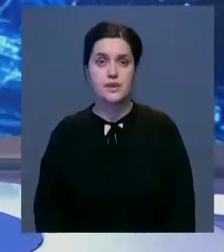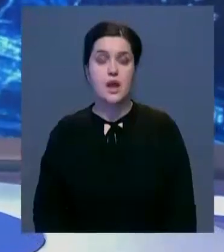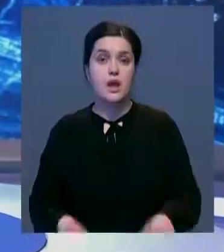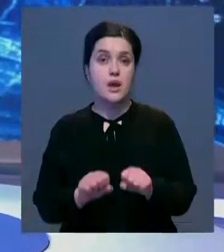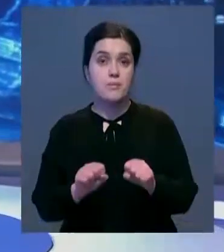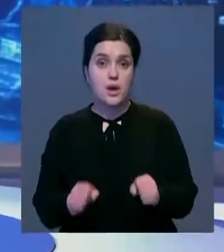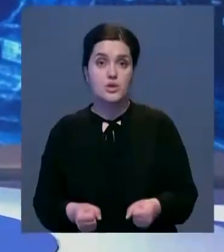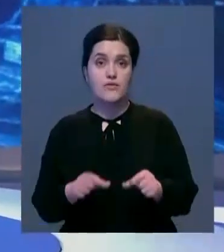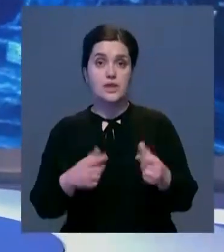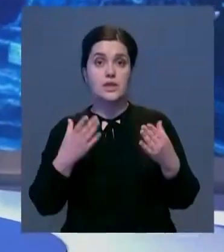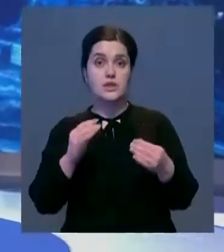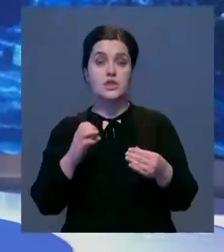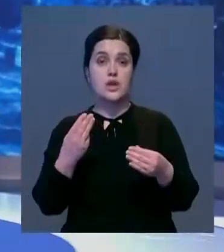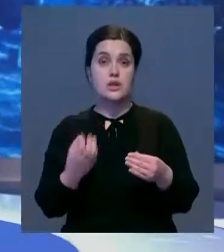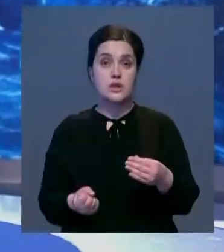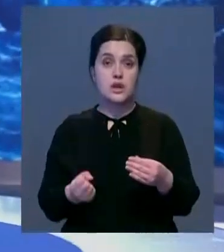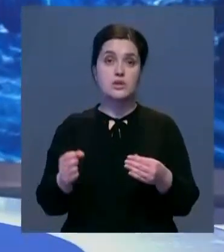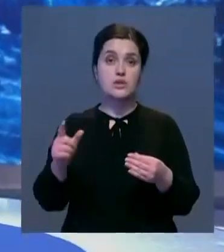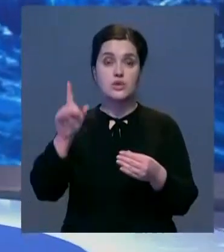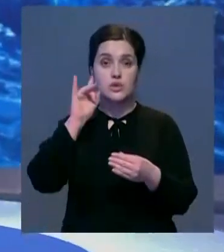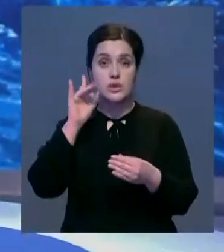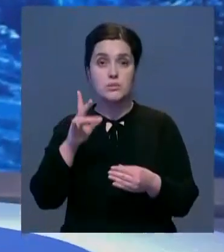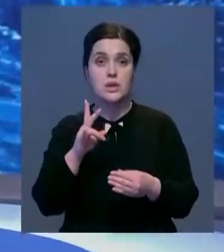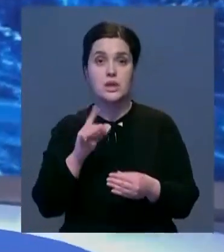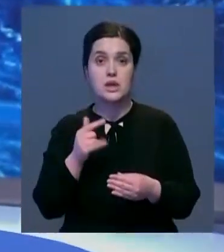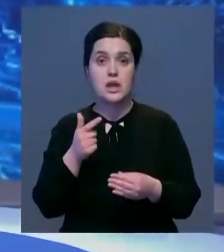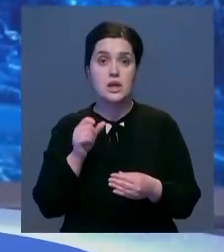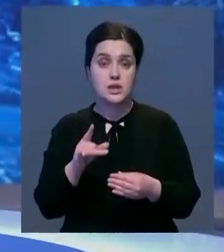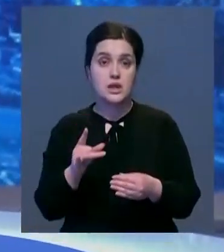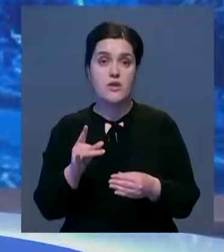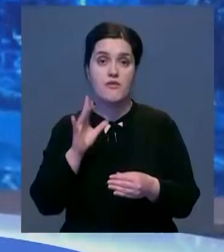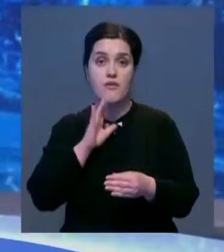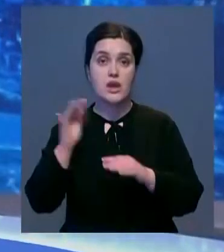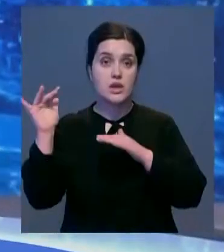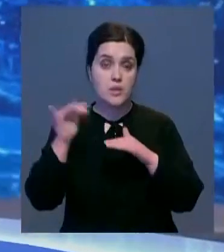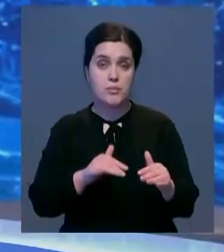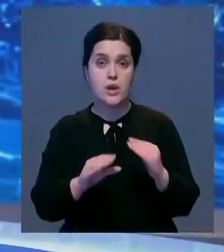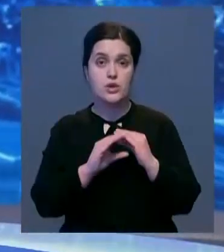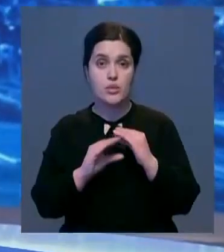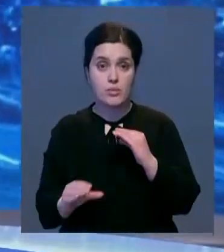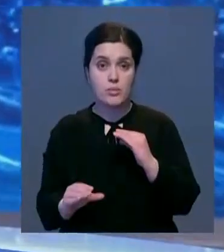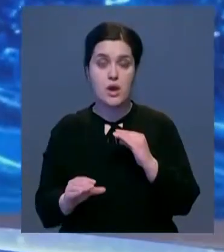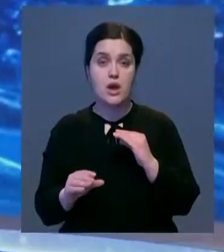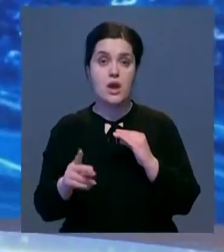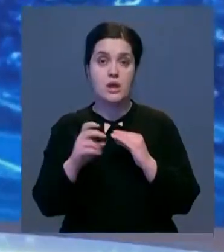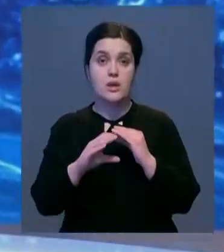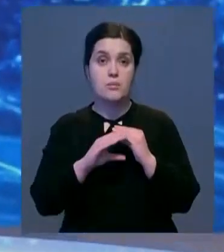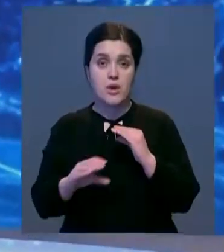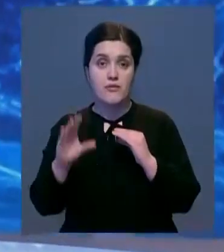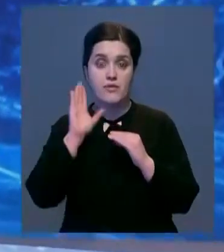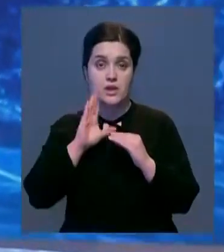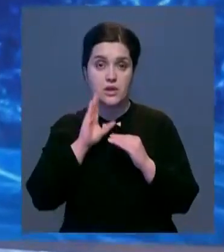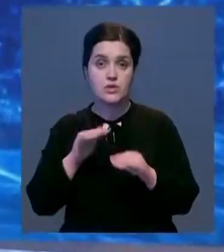Морозы, которые царят в эти дни в США, привели к тому, что знаменитый Ниагарский водопад покрылся льдом. Под ледяным